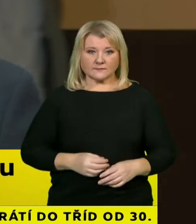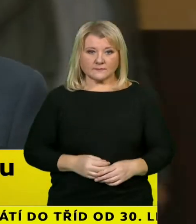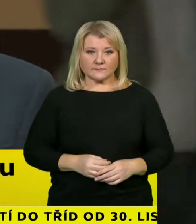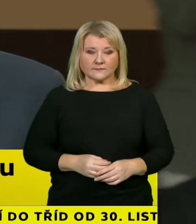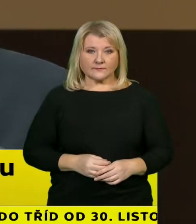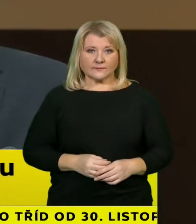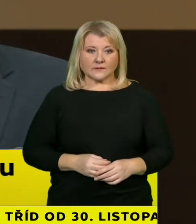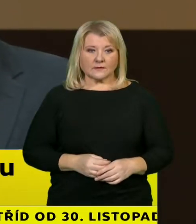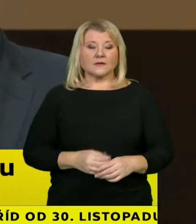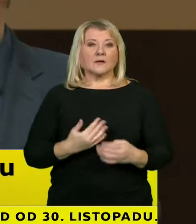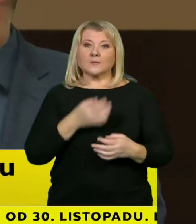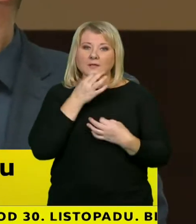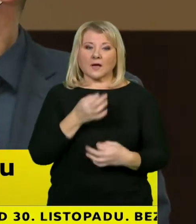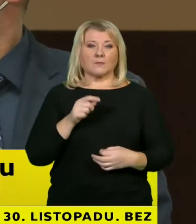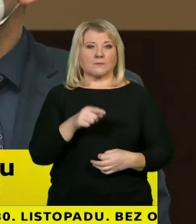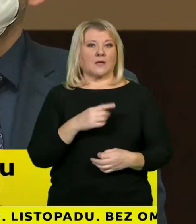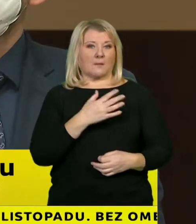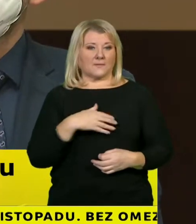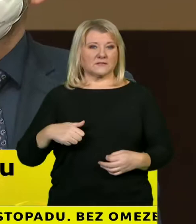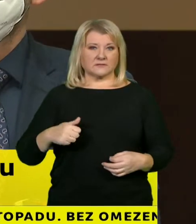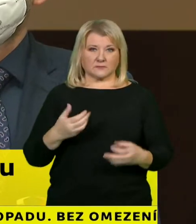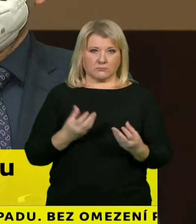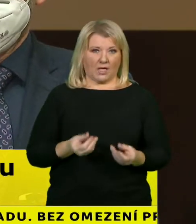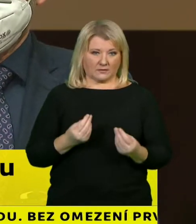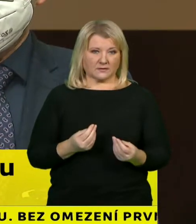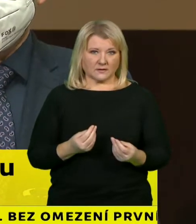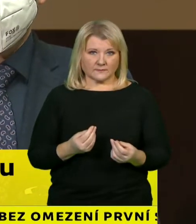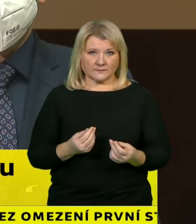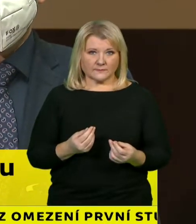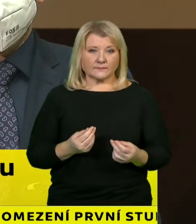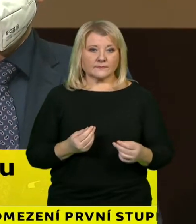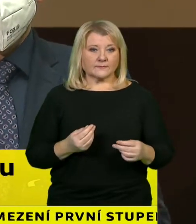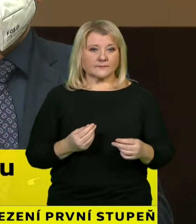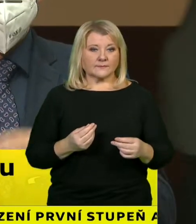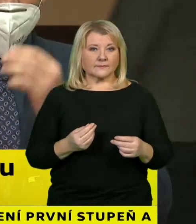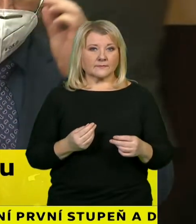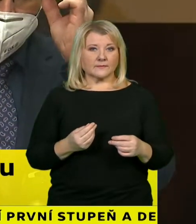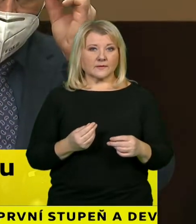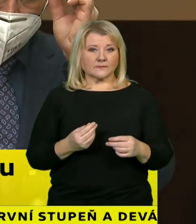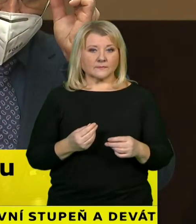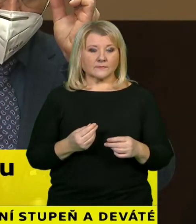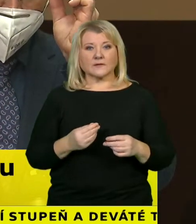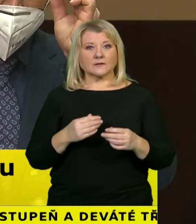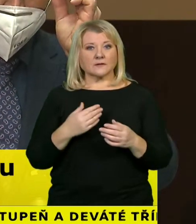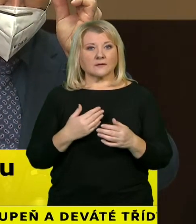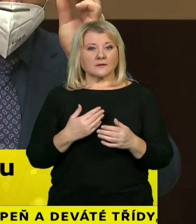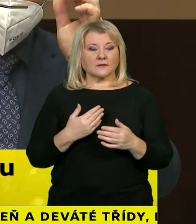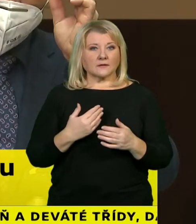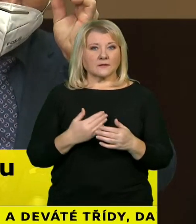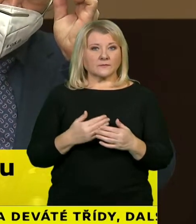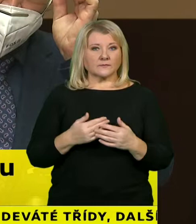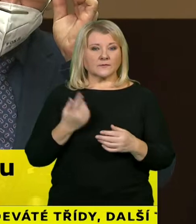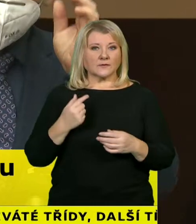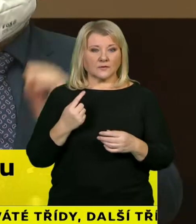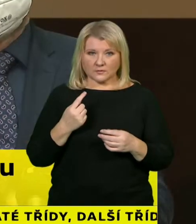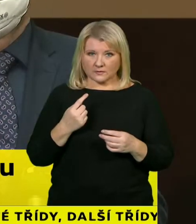rozhlas, dobrý den. Já bych se chtěla zeptat pana ministra Blasného. Právě nám nové testy Olmouské univerzity, ty dostaly,